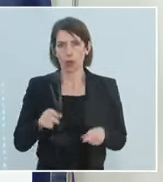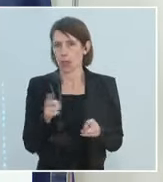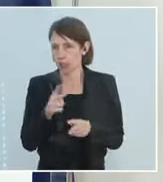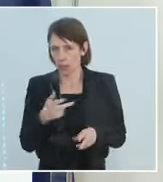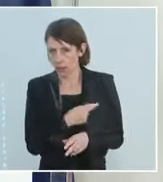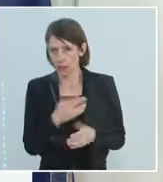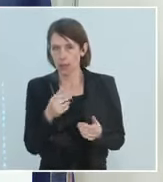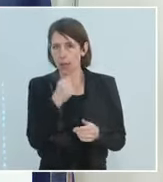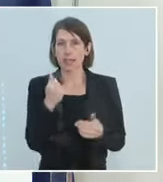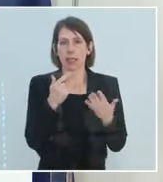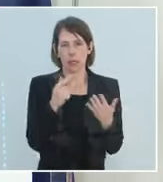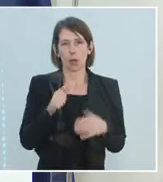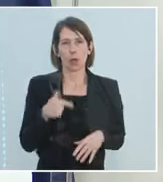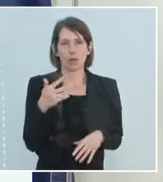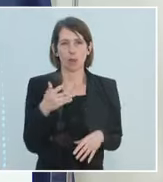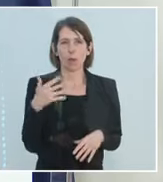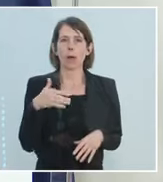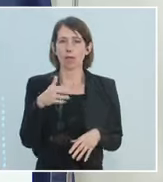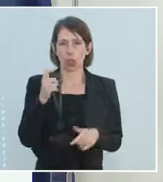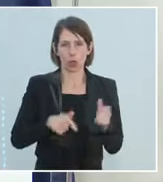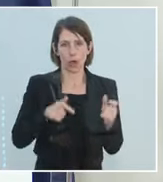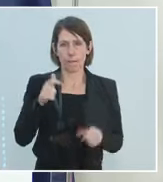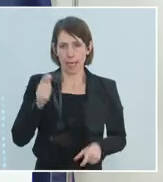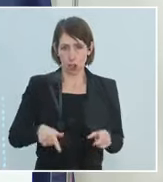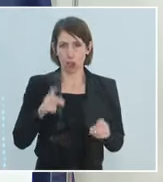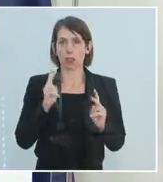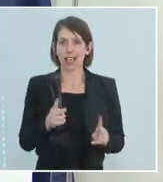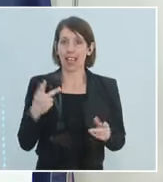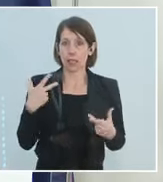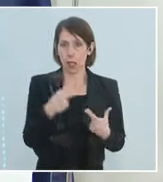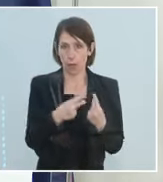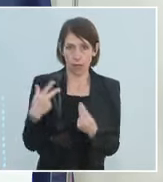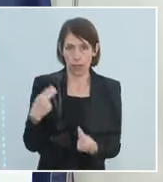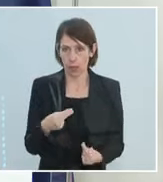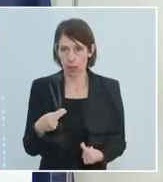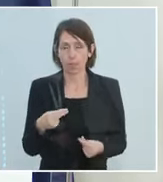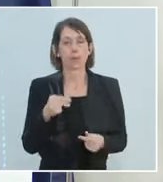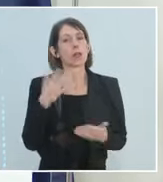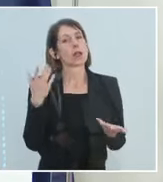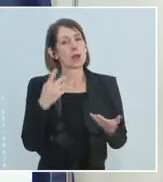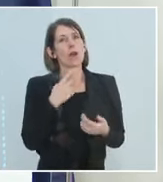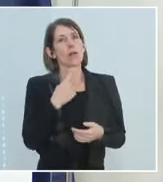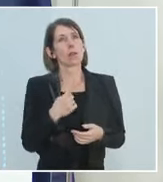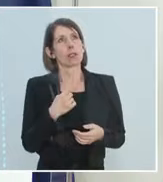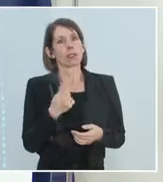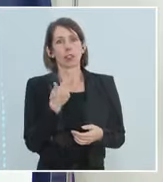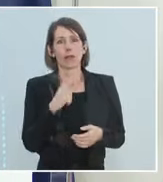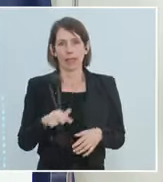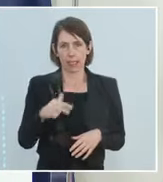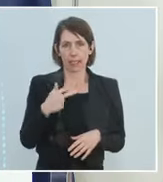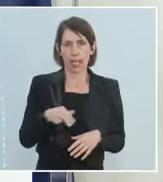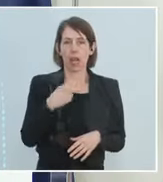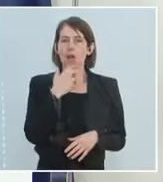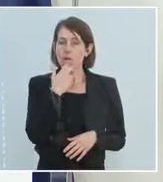,5 Millionen Menschen, die geimpft werden können. Wenn wir davon ausgehen, dass zwei Drittel sich impfen lassen wollen,